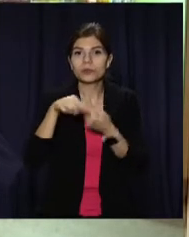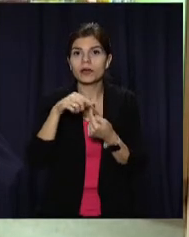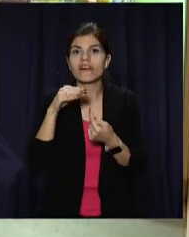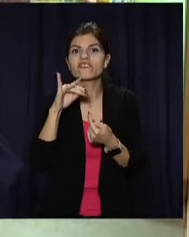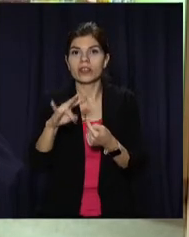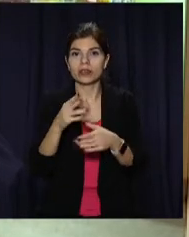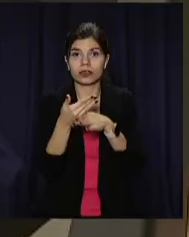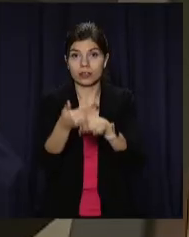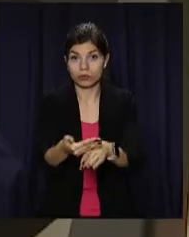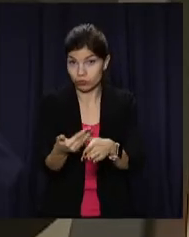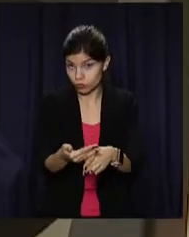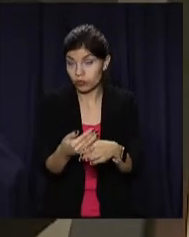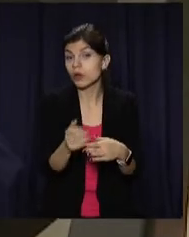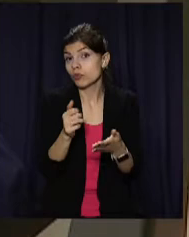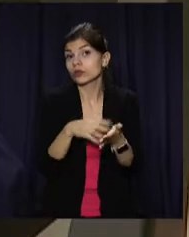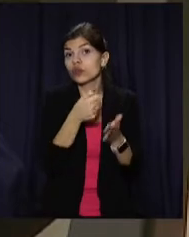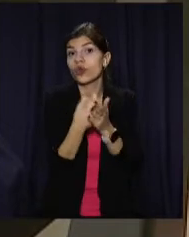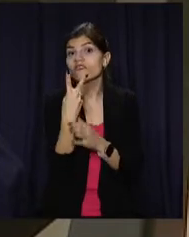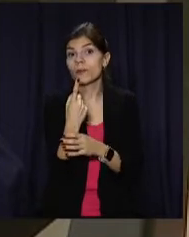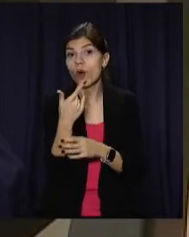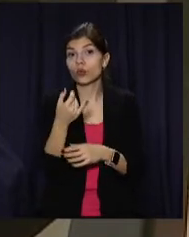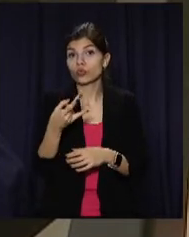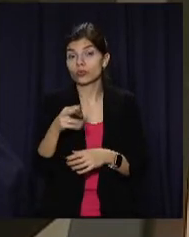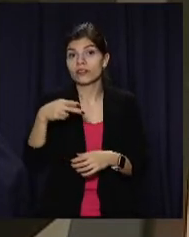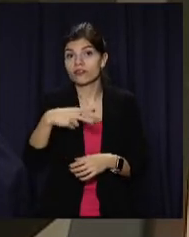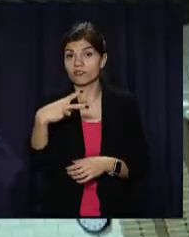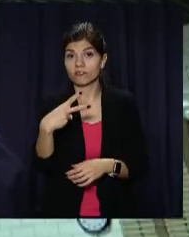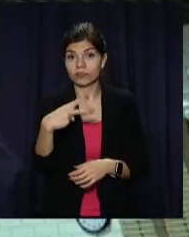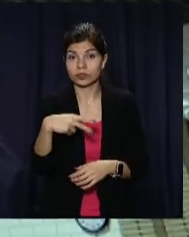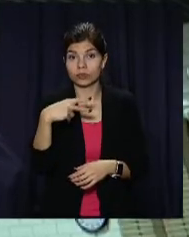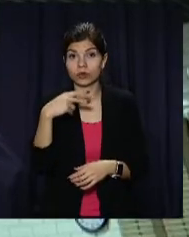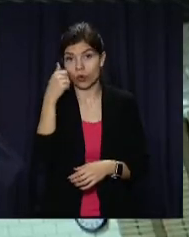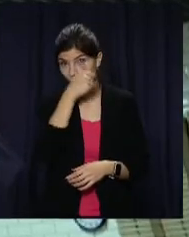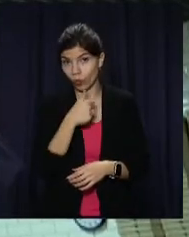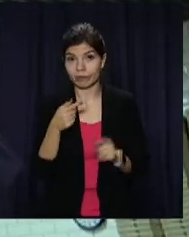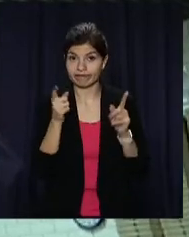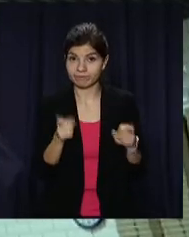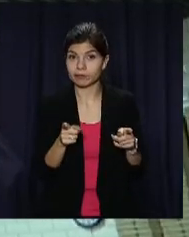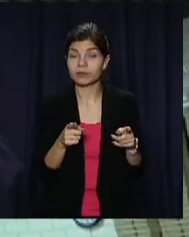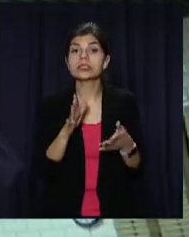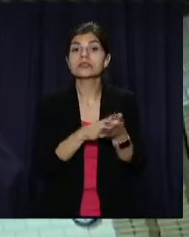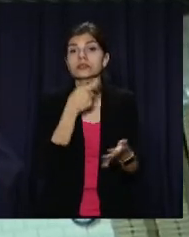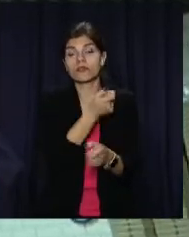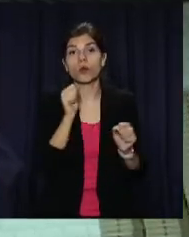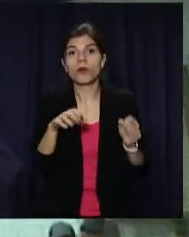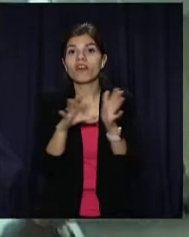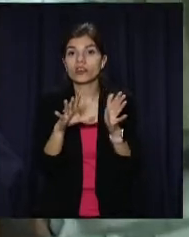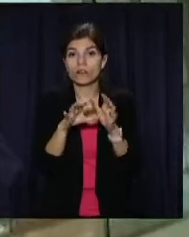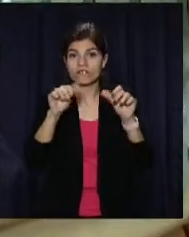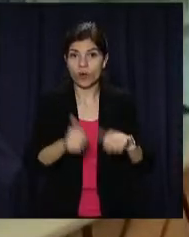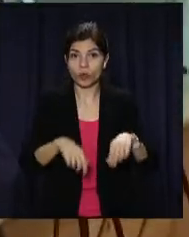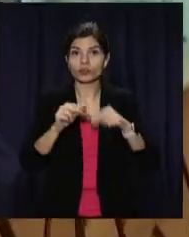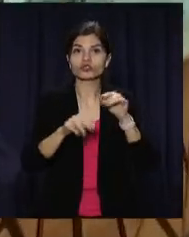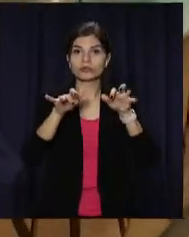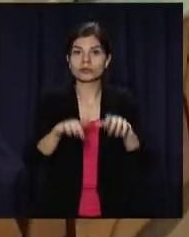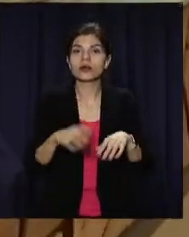фіндопомогу. Їх можна подавати до 21 грудня 2020 року включно. Заповнити заявку можна в електронній формі через